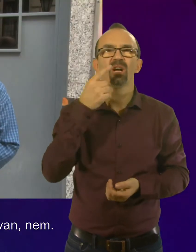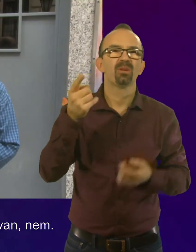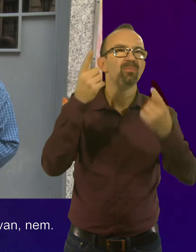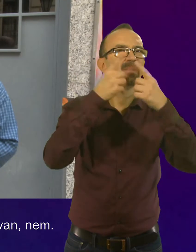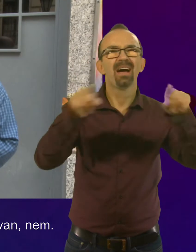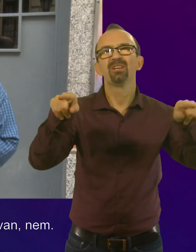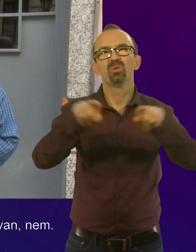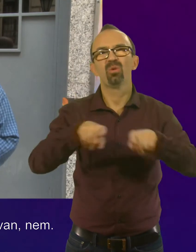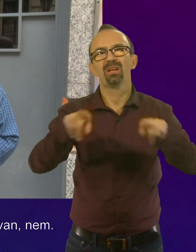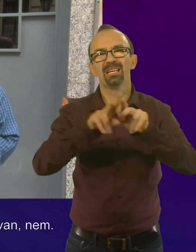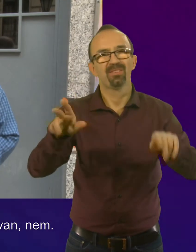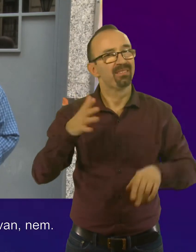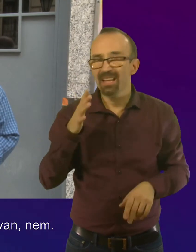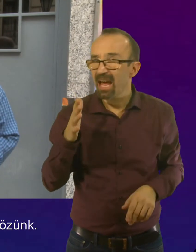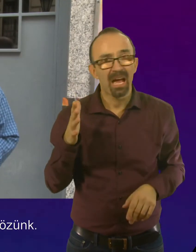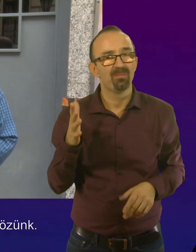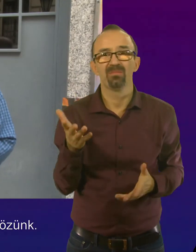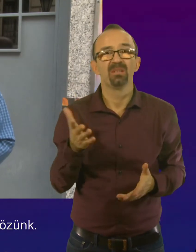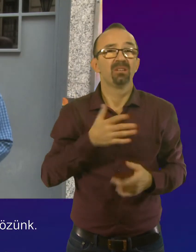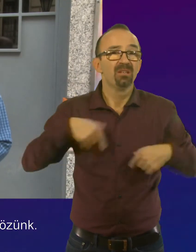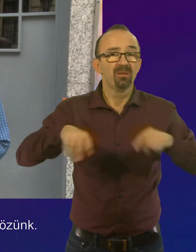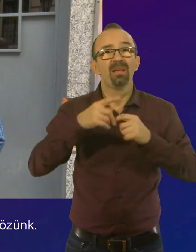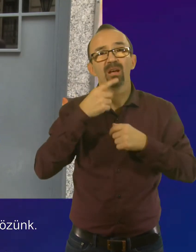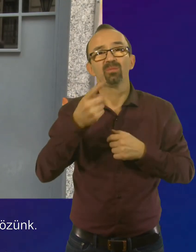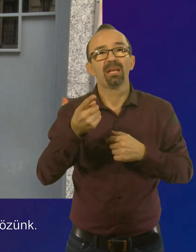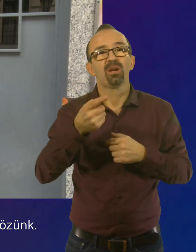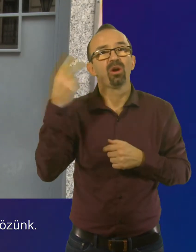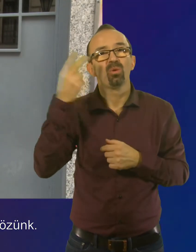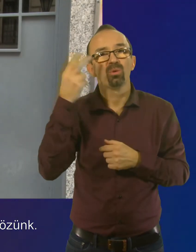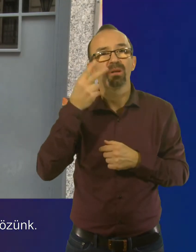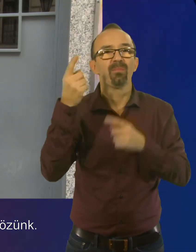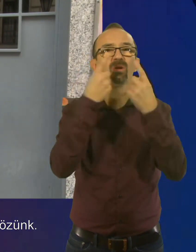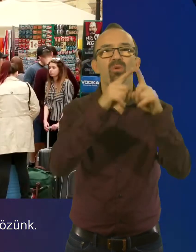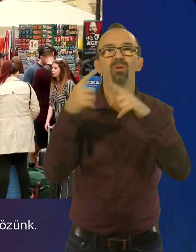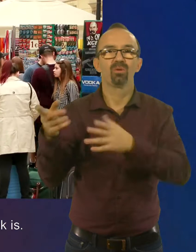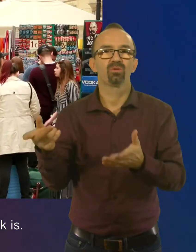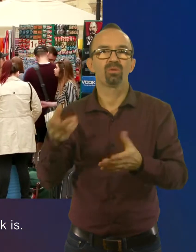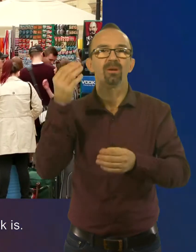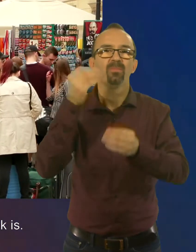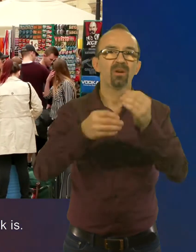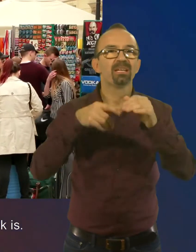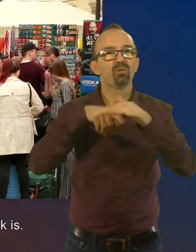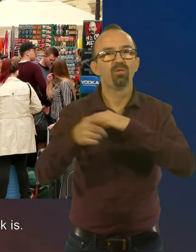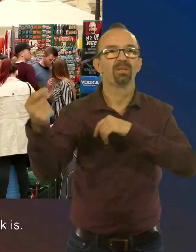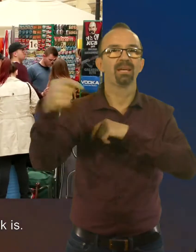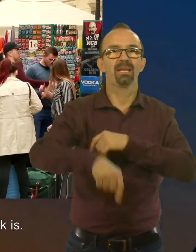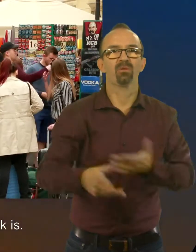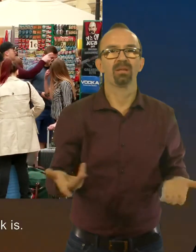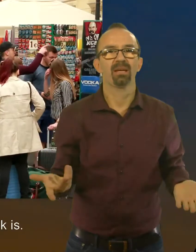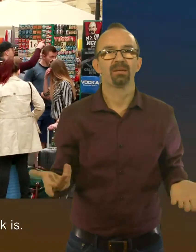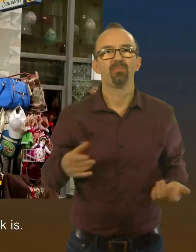más út is ez van. Nem, hát mi állítólag a kultúránkban különbözünk. Azért jönnek ide a külföldiek.